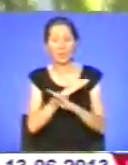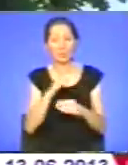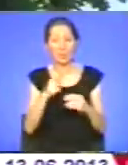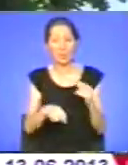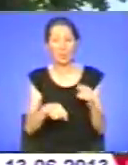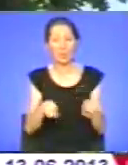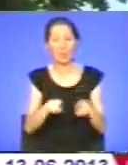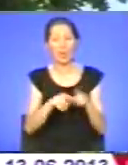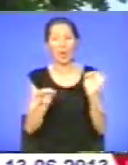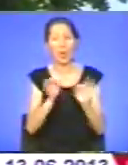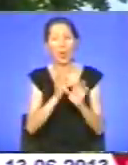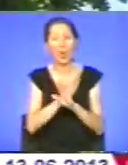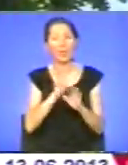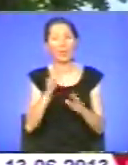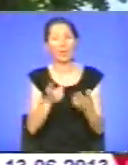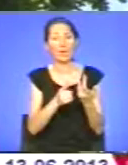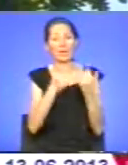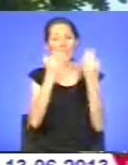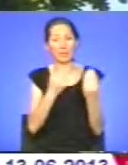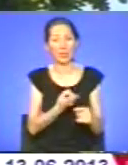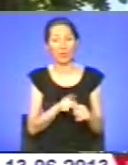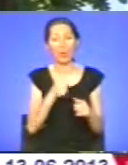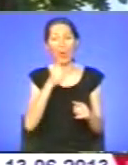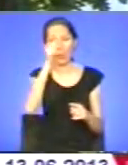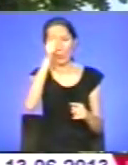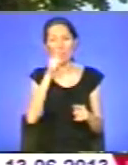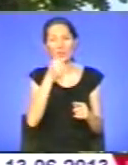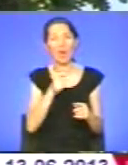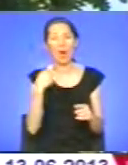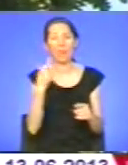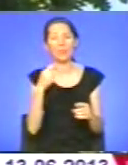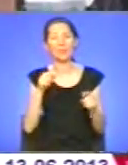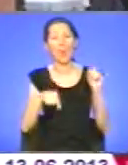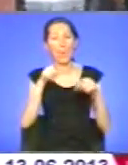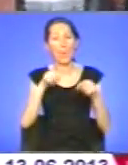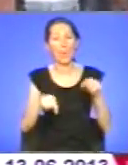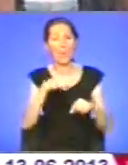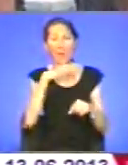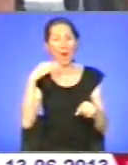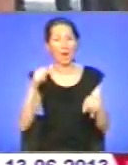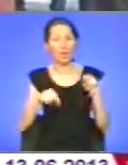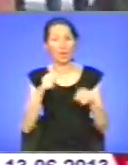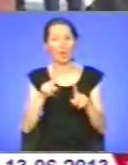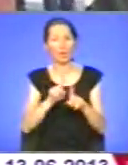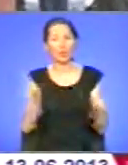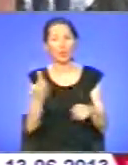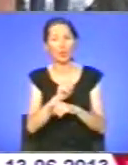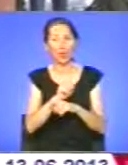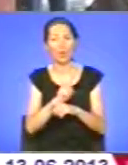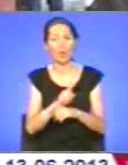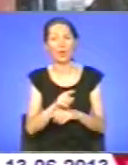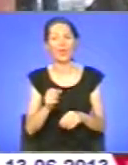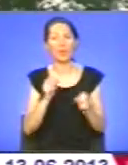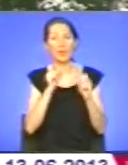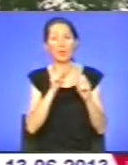Оксана Суфінська зауважує, цього місяця в області випало багато опадів. Особливо у Тернополі. Та загрози підтопленню